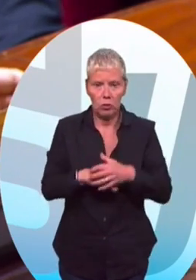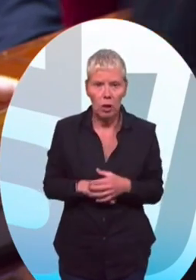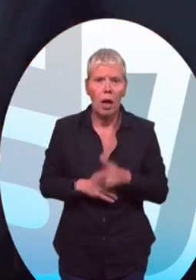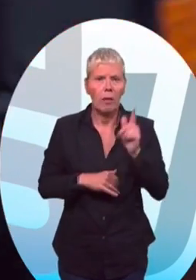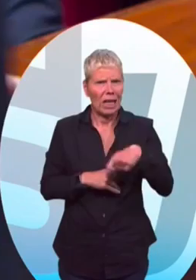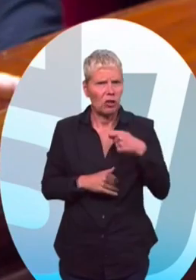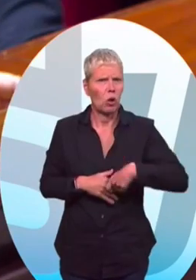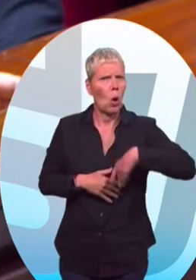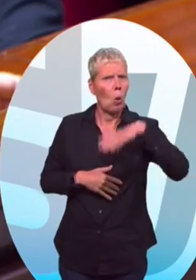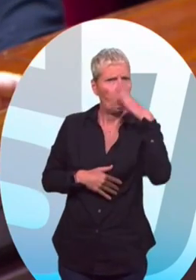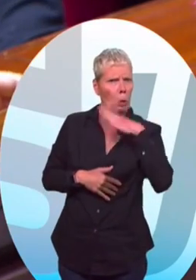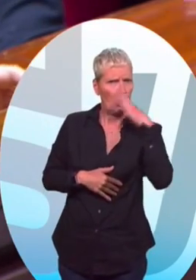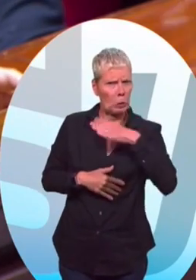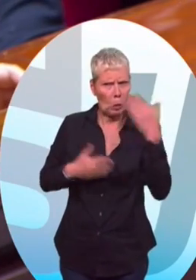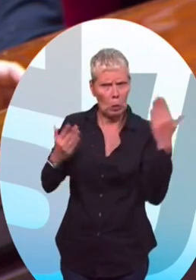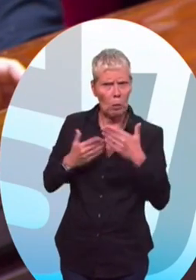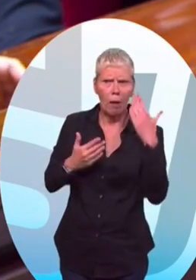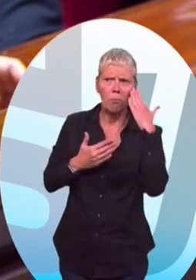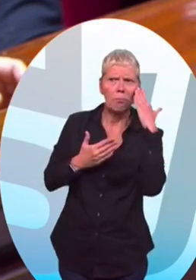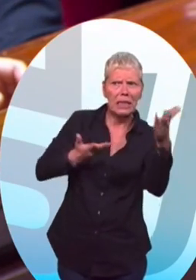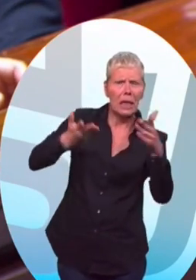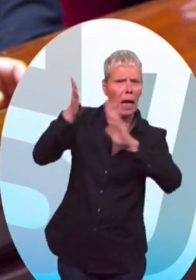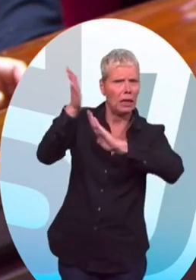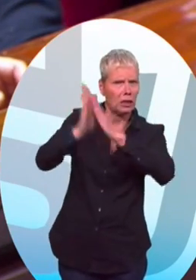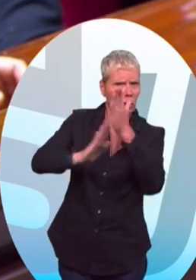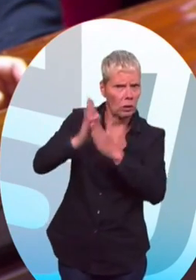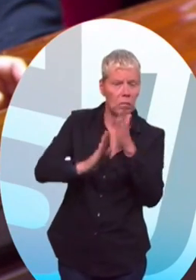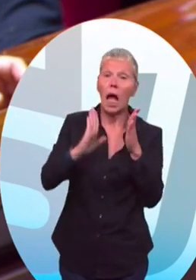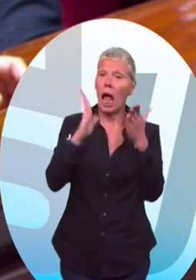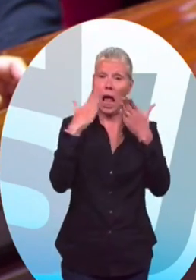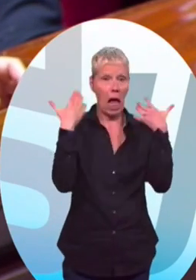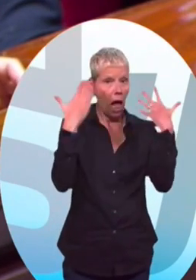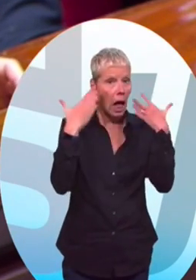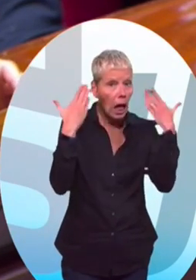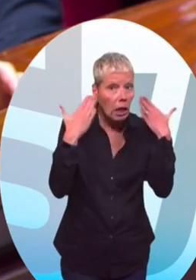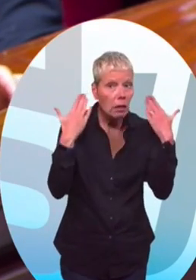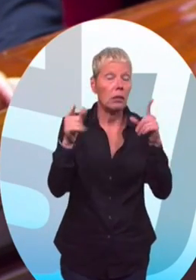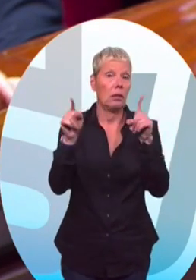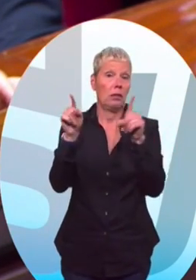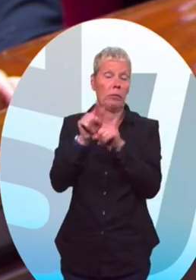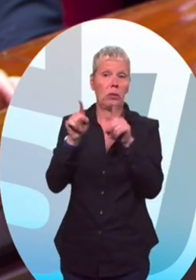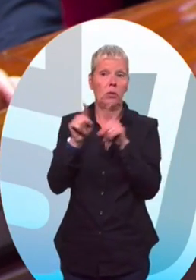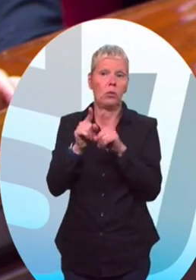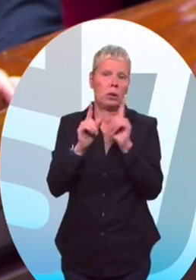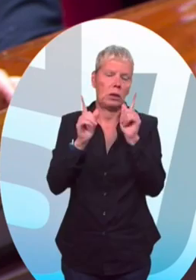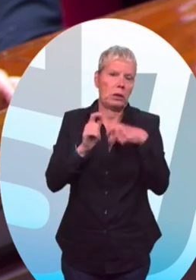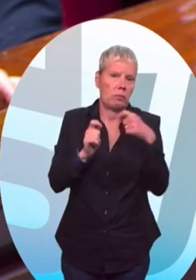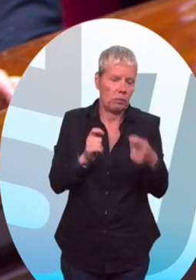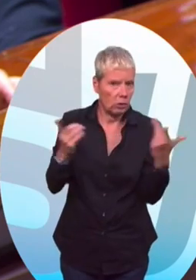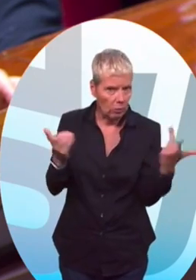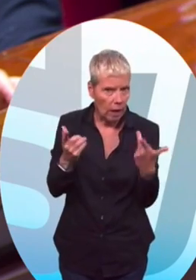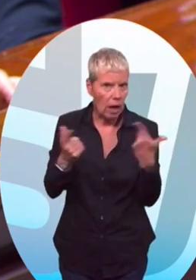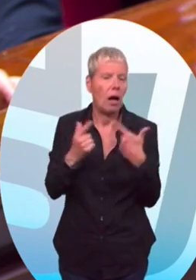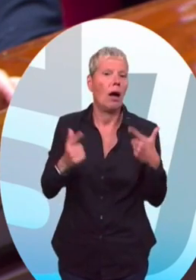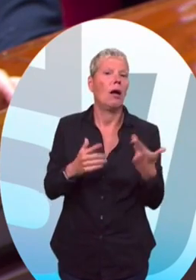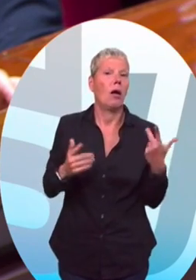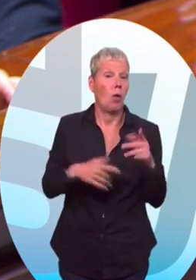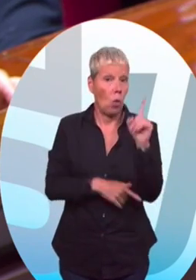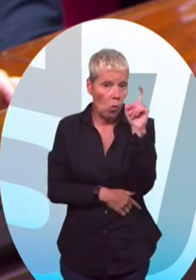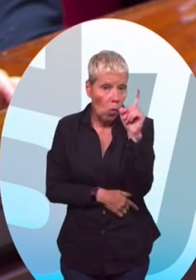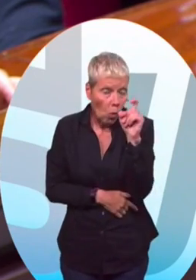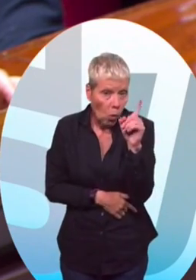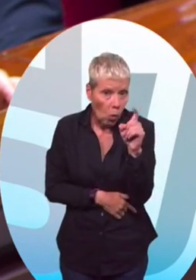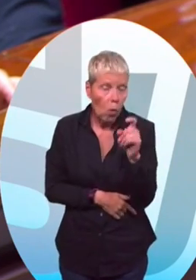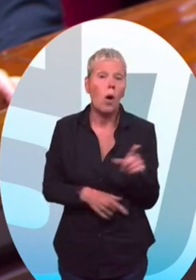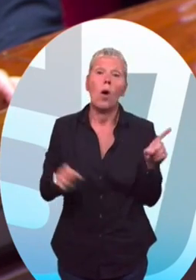polluants habituels en cas d'incendie dans l'air, mais également nous avons été vigilants sur les questions de pollution de l'eau